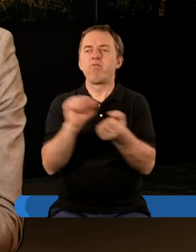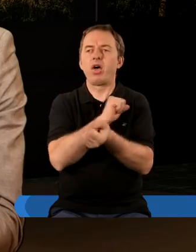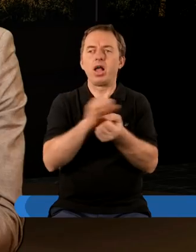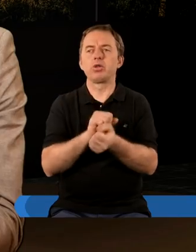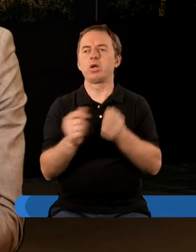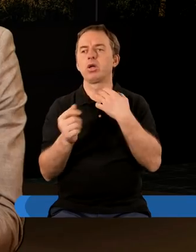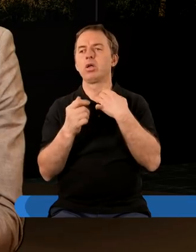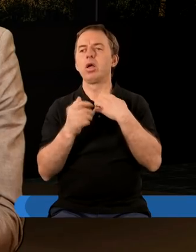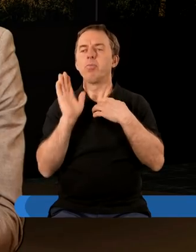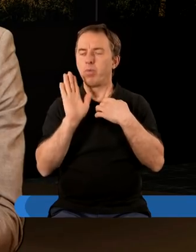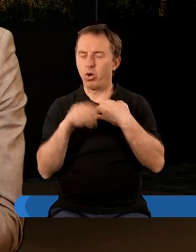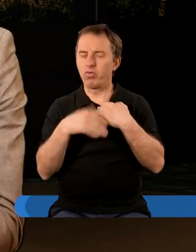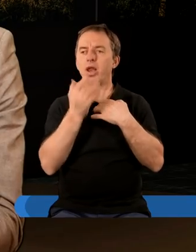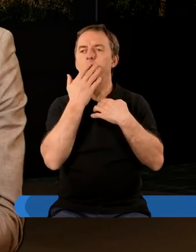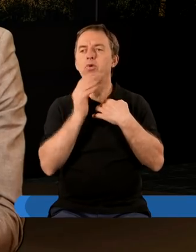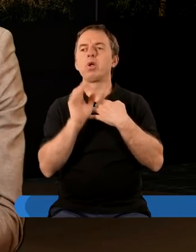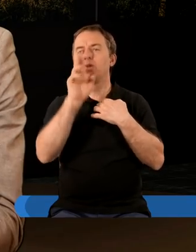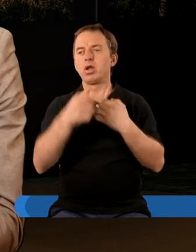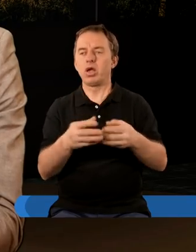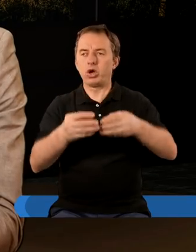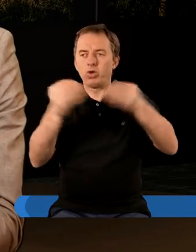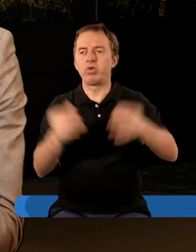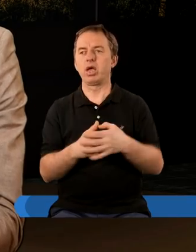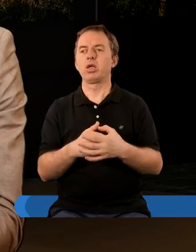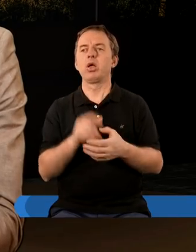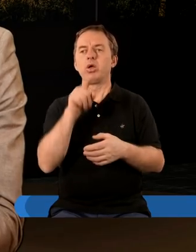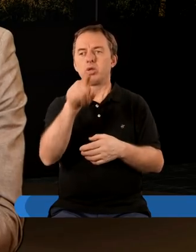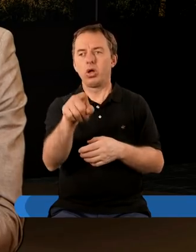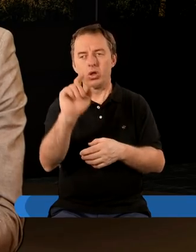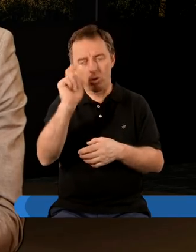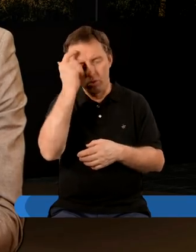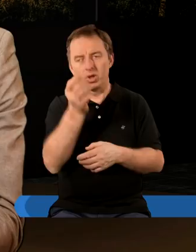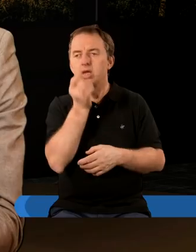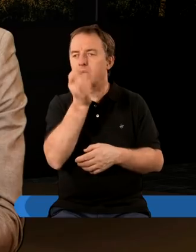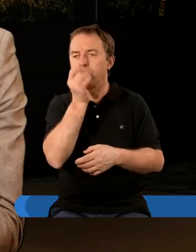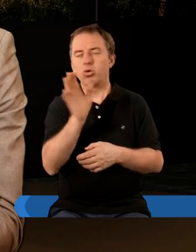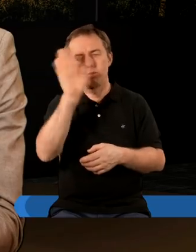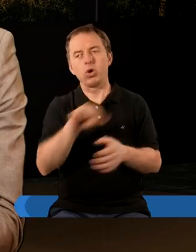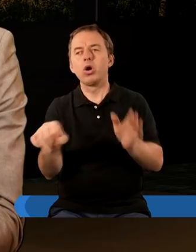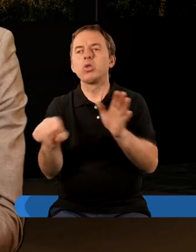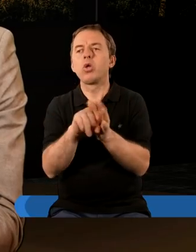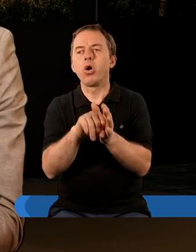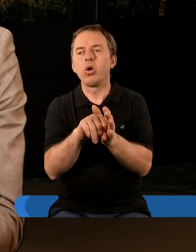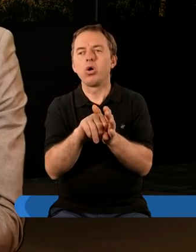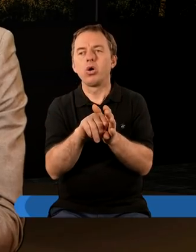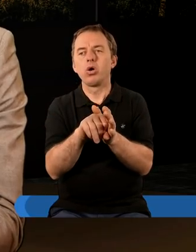walczy z nią, że On pozwala jej mówić, pozwala jej się rozwijać i to jest taki główny zarzut Boga do